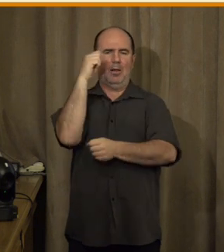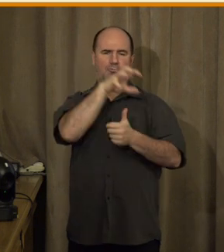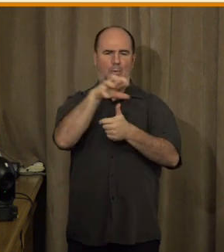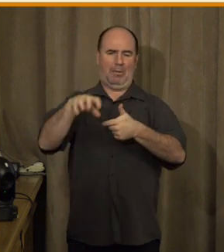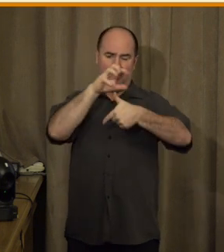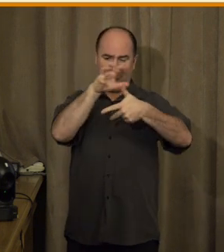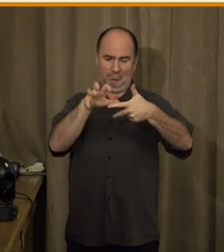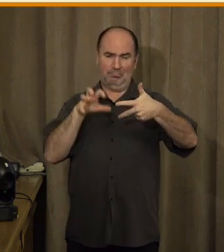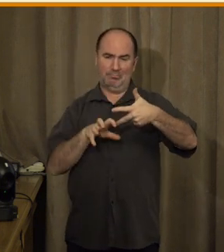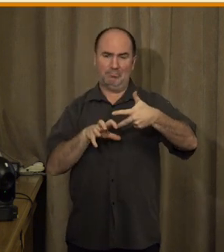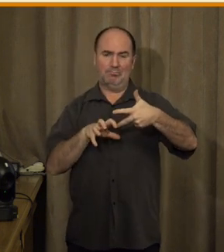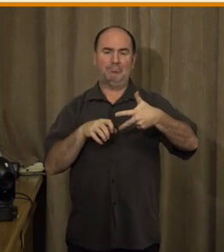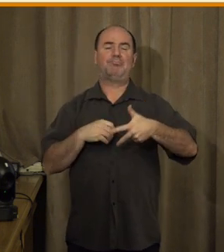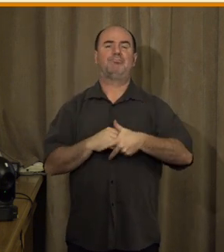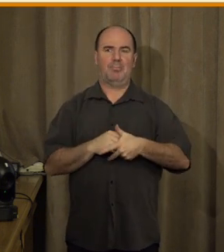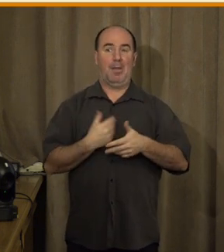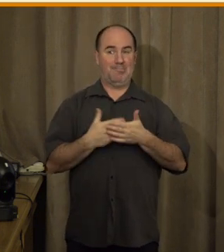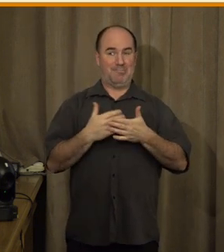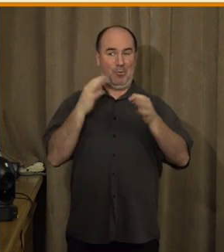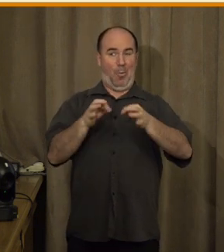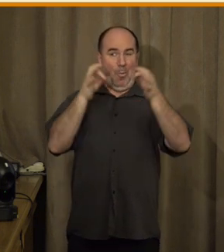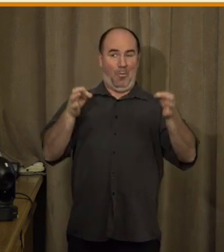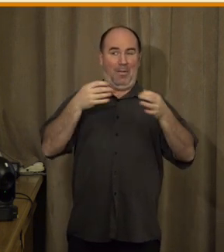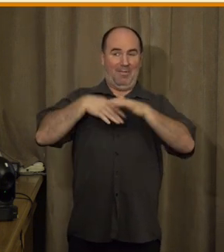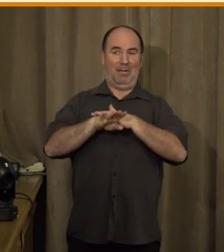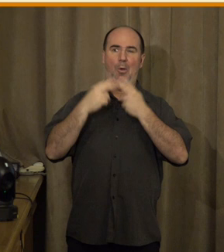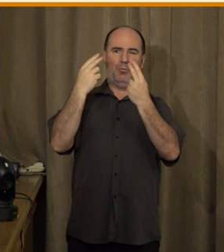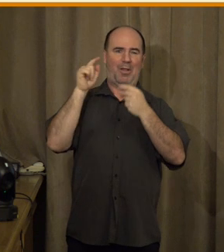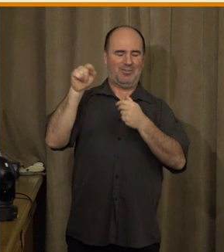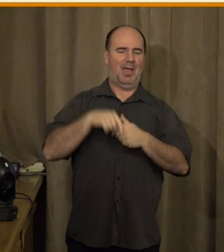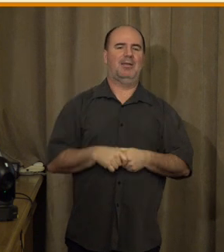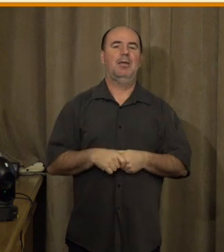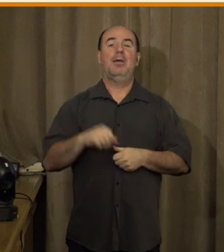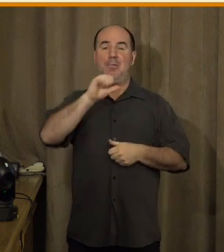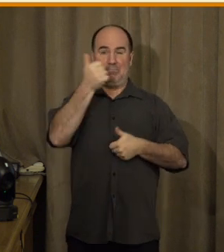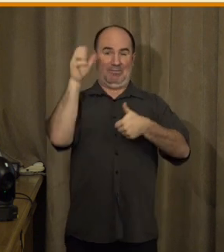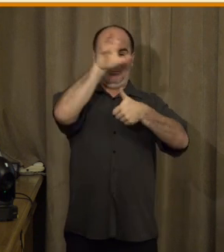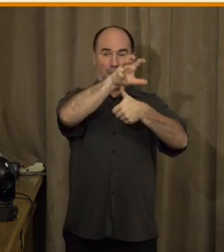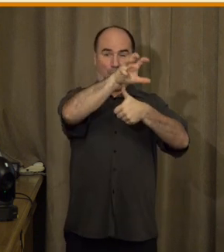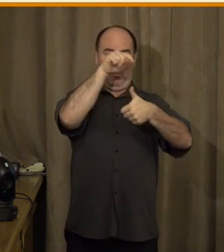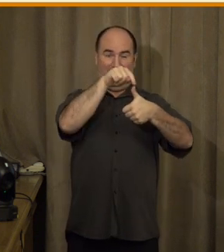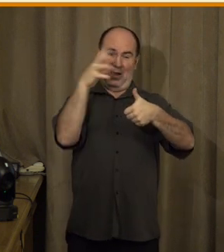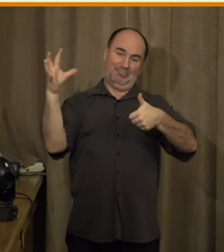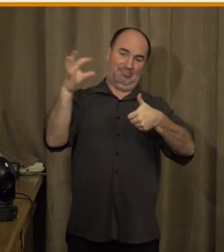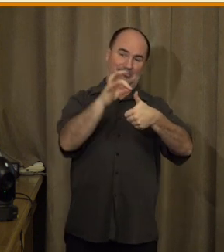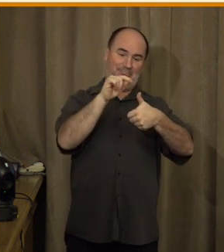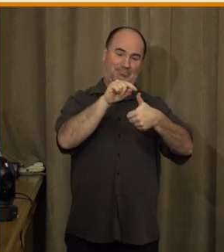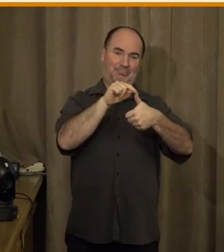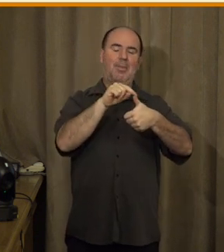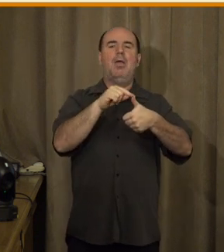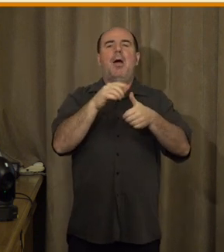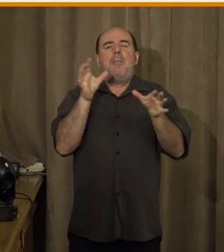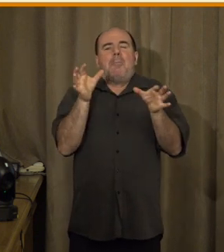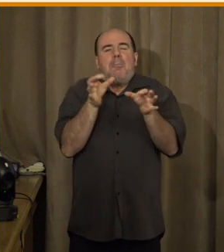A proto bylo velmi důležité to úvodní video. První tou skupinou, která je velmi specifická, ale velmi malá,